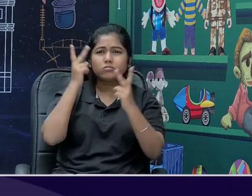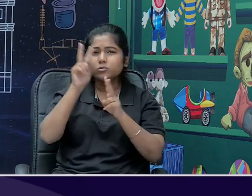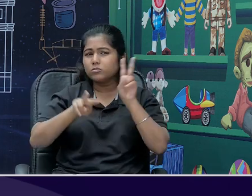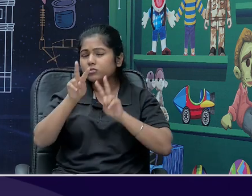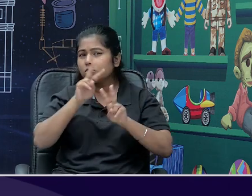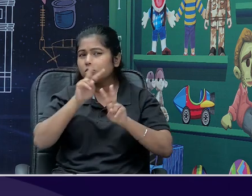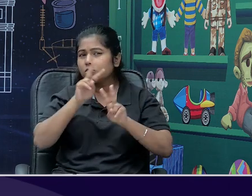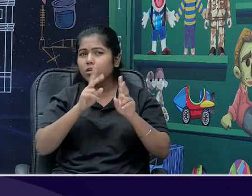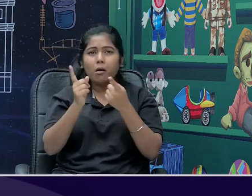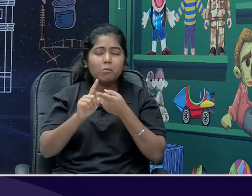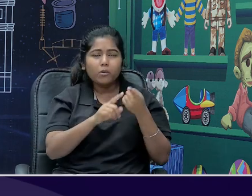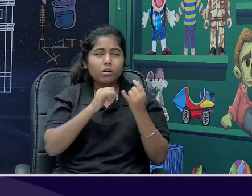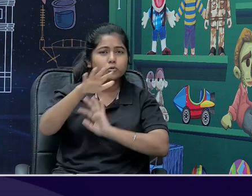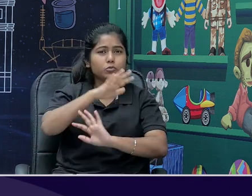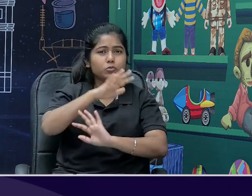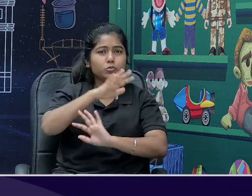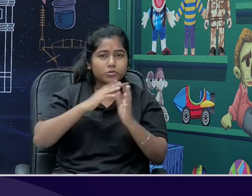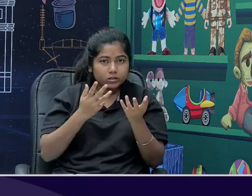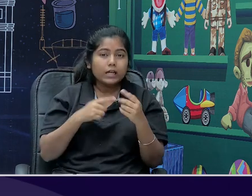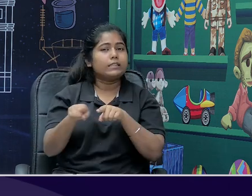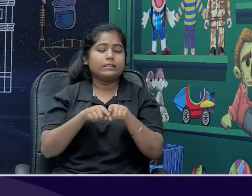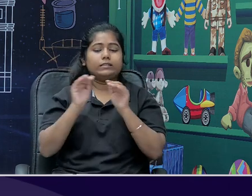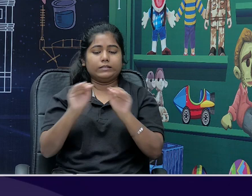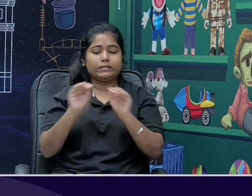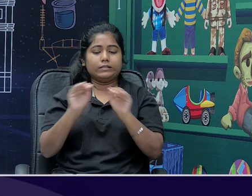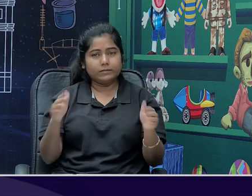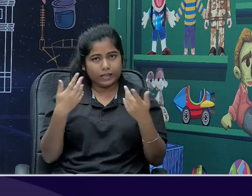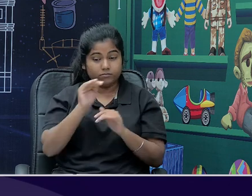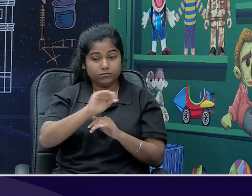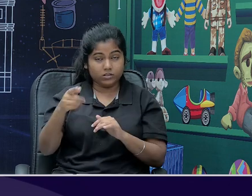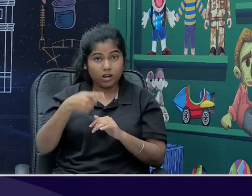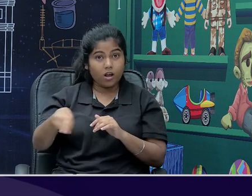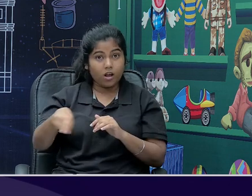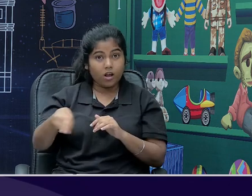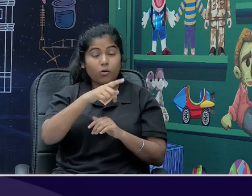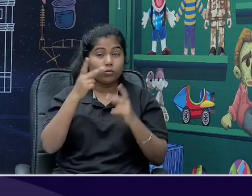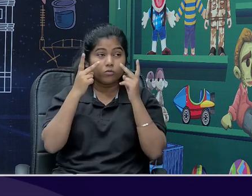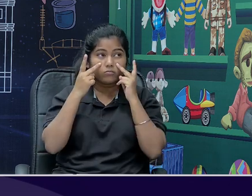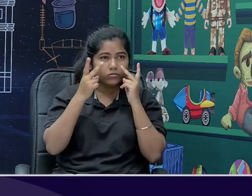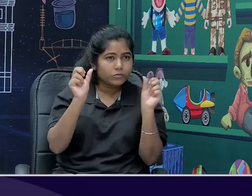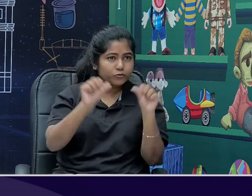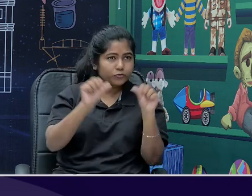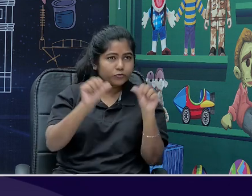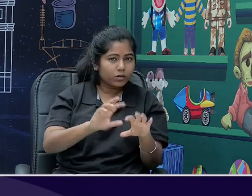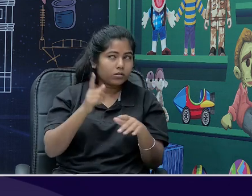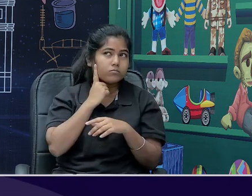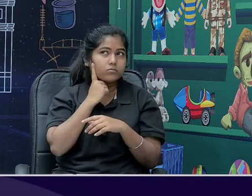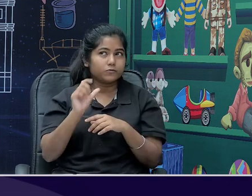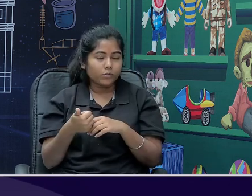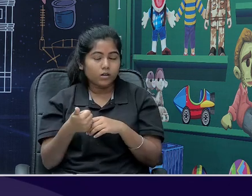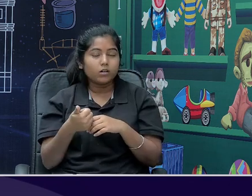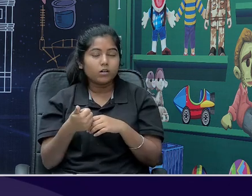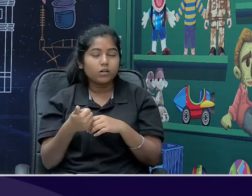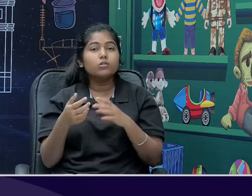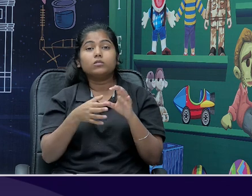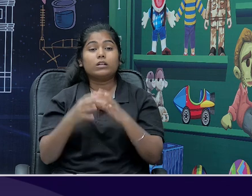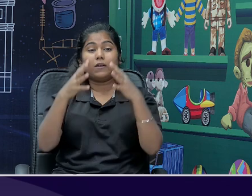अगर visual ना देखकर, वो सोचता है कि मैं सुन लूँ तो फिर उनके लिए हम websites जो बच्चे विजिट